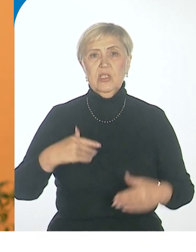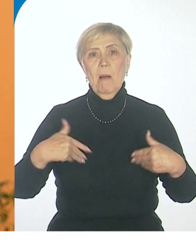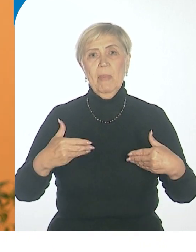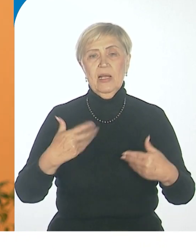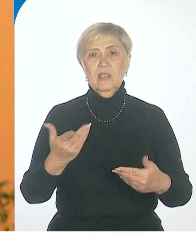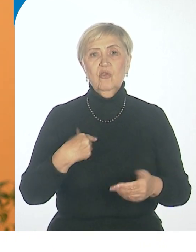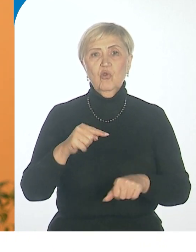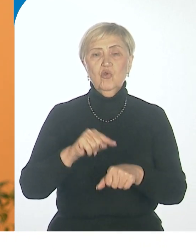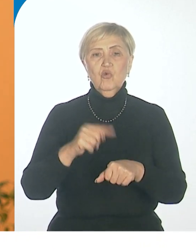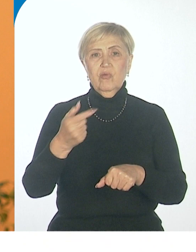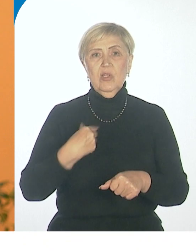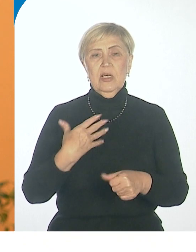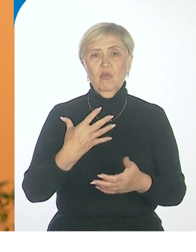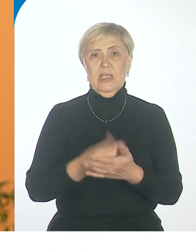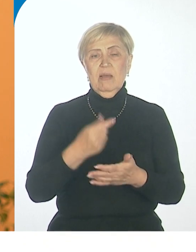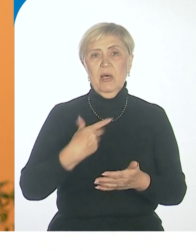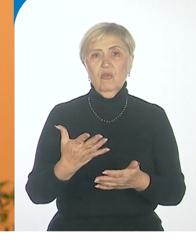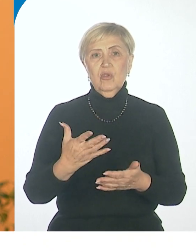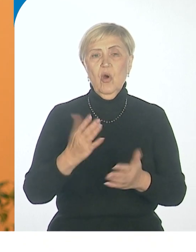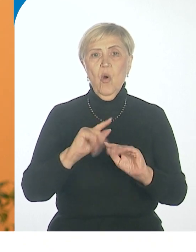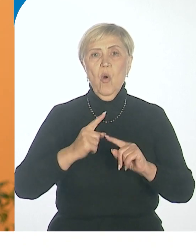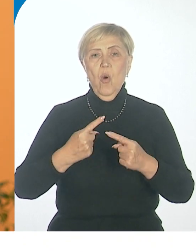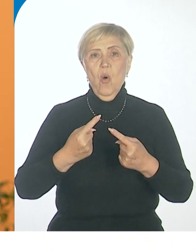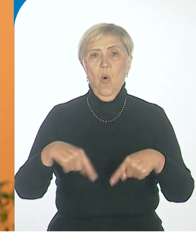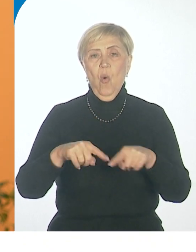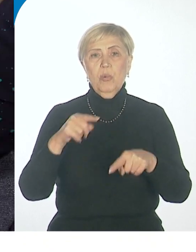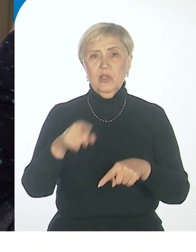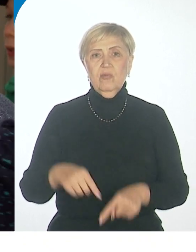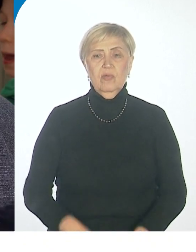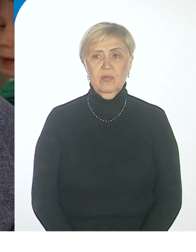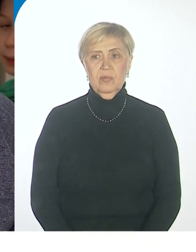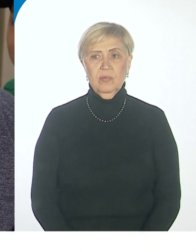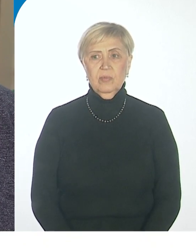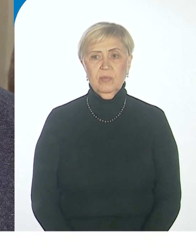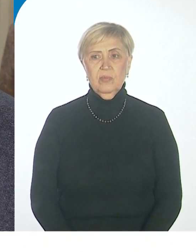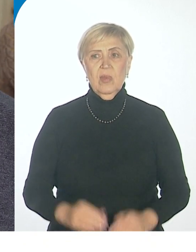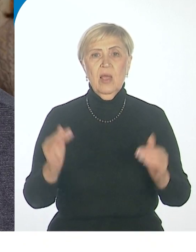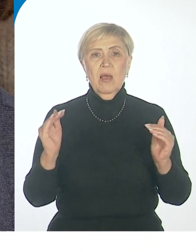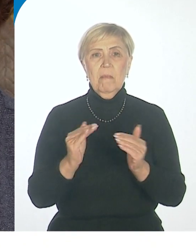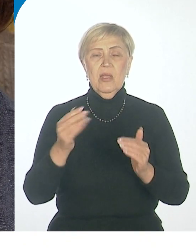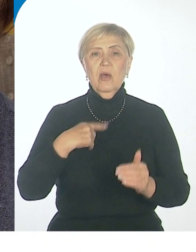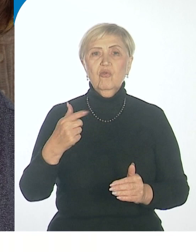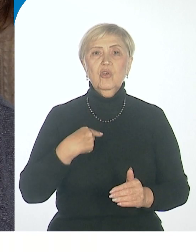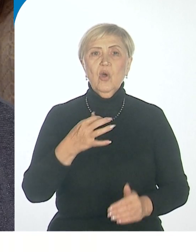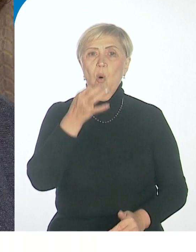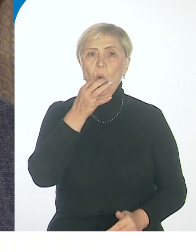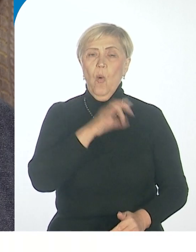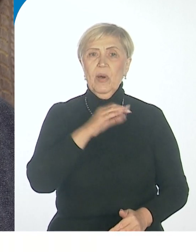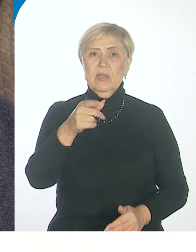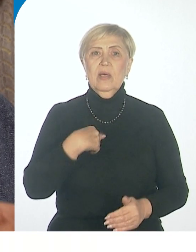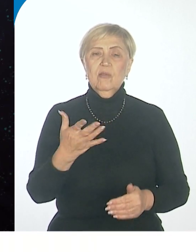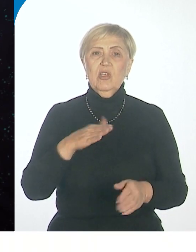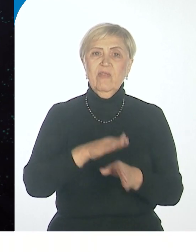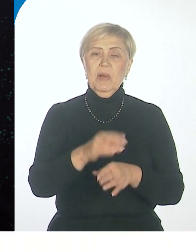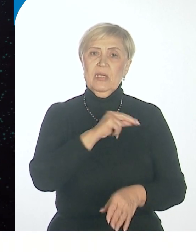обществу, что в чем-то участвуют и нужны кому-то. Менее опытные сотрудники выполняют работу под руководством